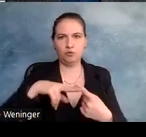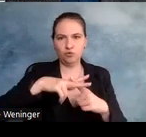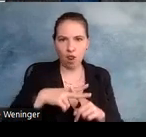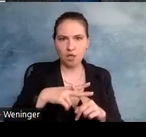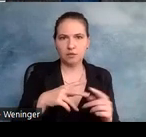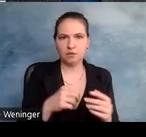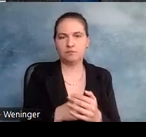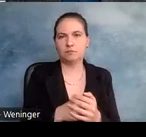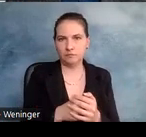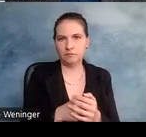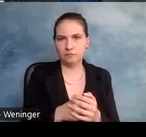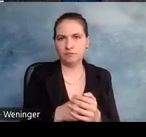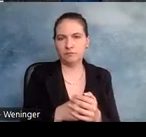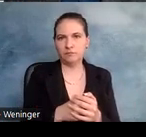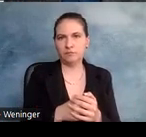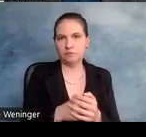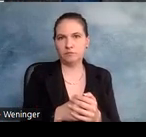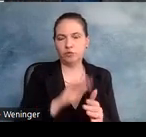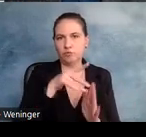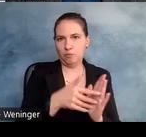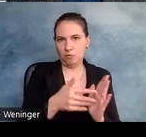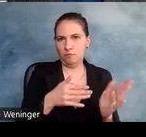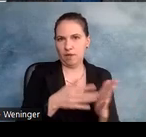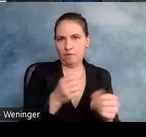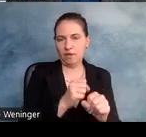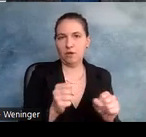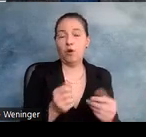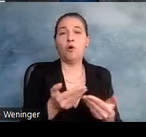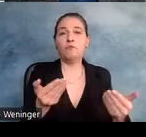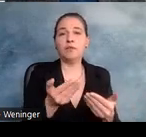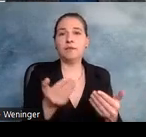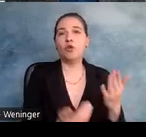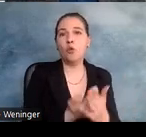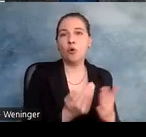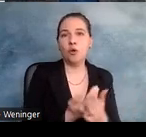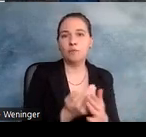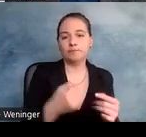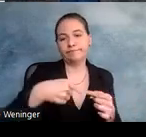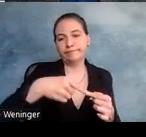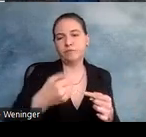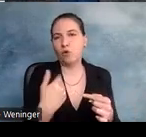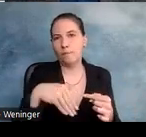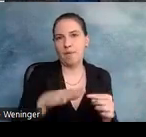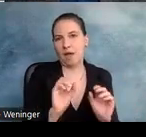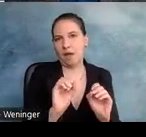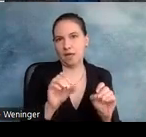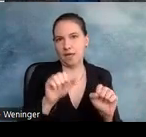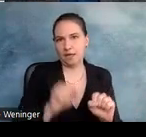von Barrierefreiheit. Und das, was neu ist, da werde ich gleich noch auch in Folien jetzt mehr dazu sagen.